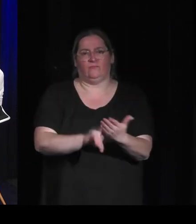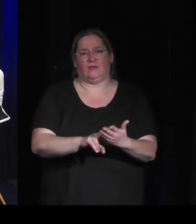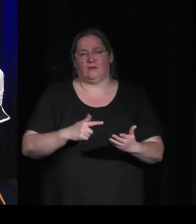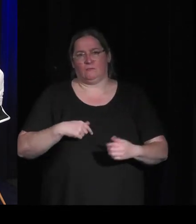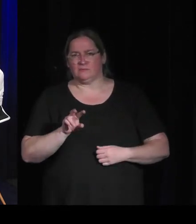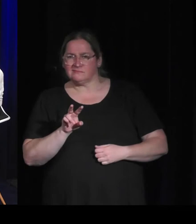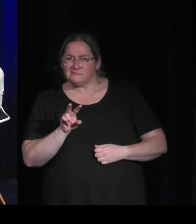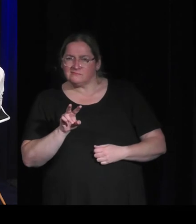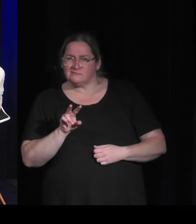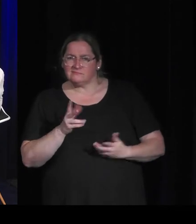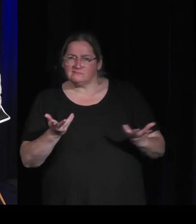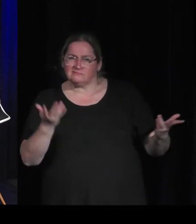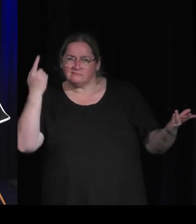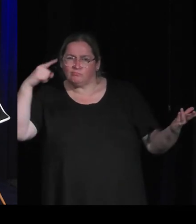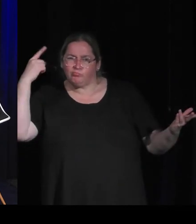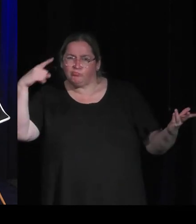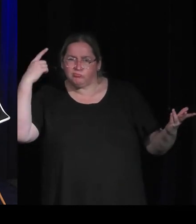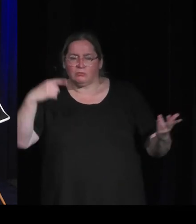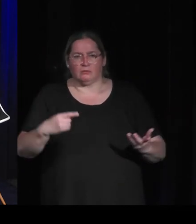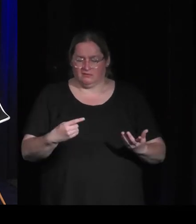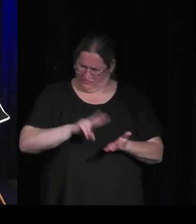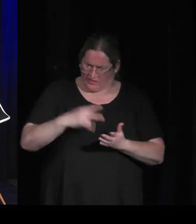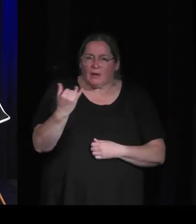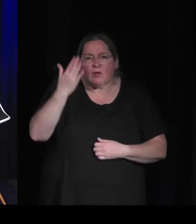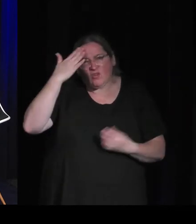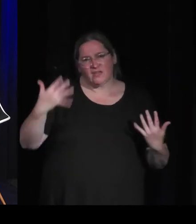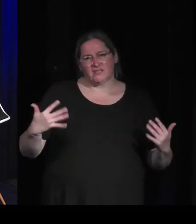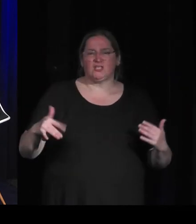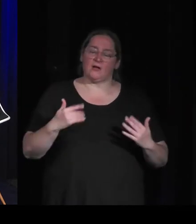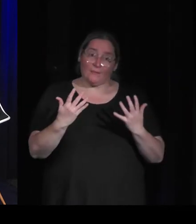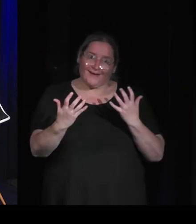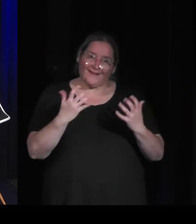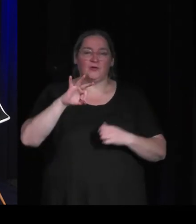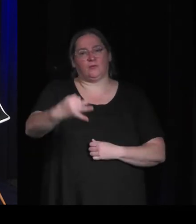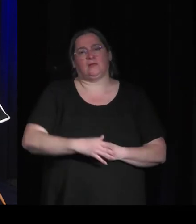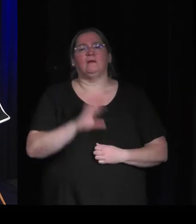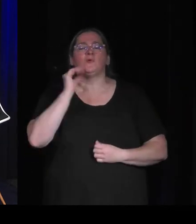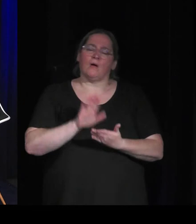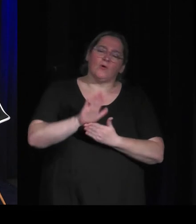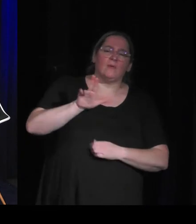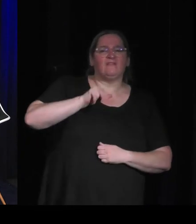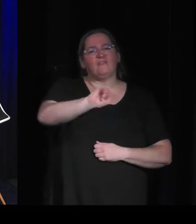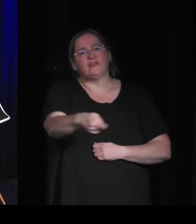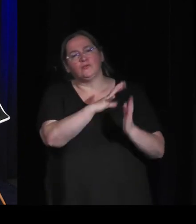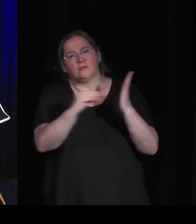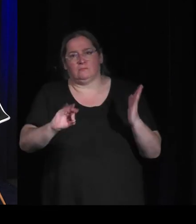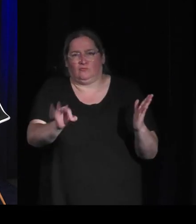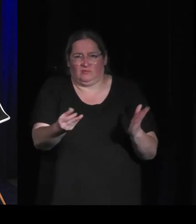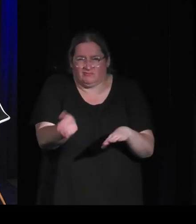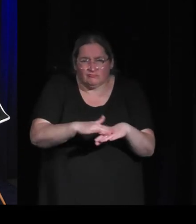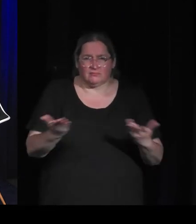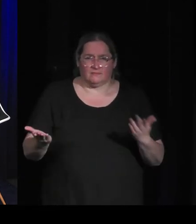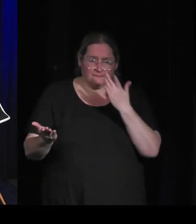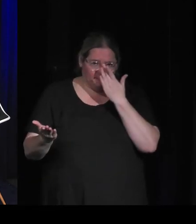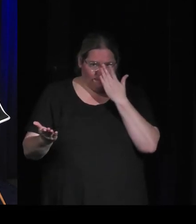demanderais quel est l'intérêt de ça donc voilà il me semble il y toujours une tension entre toutes ces promesses d'imitation de la nature ce souci qu'on a de l